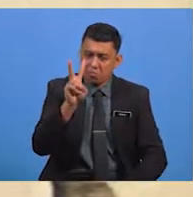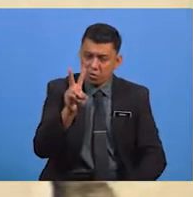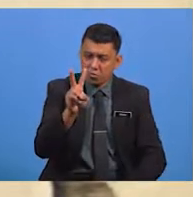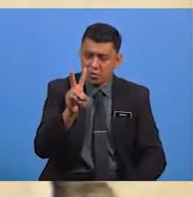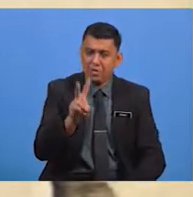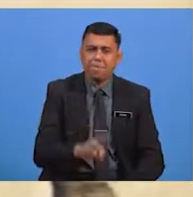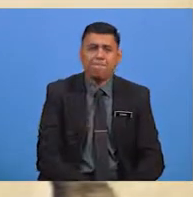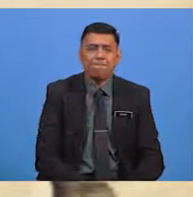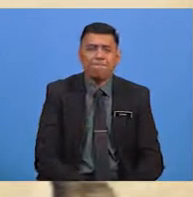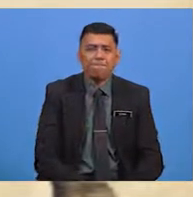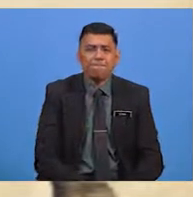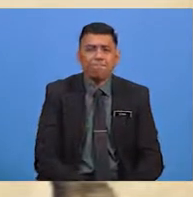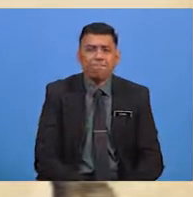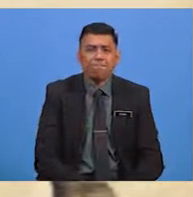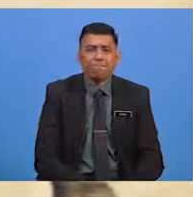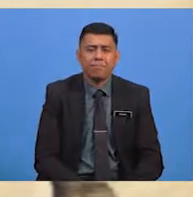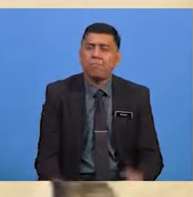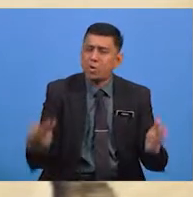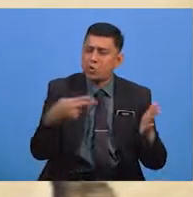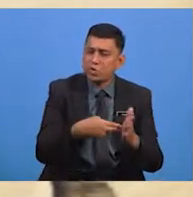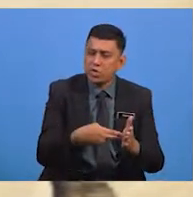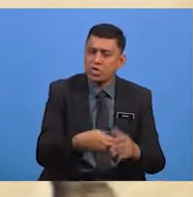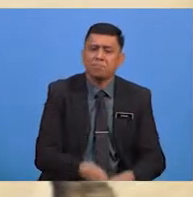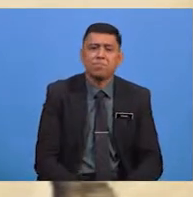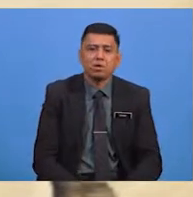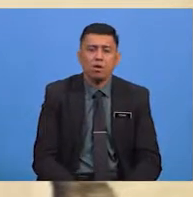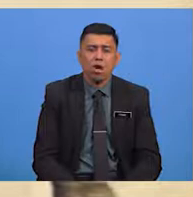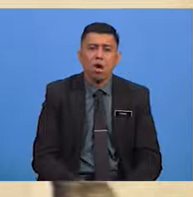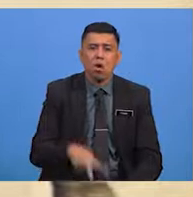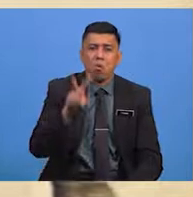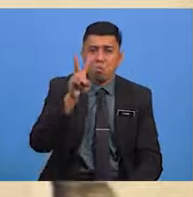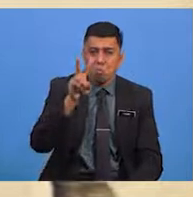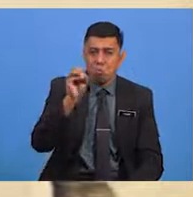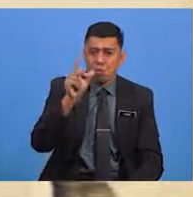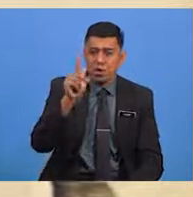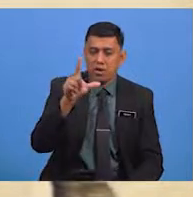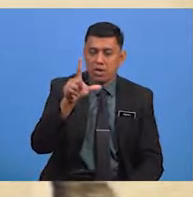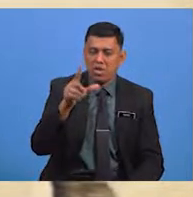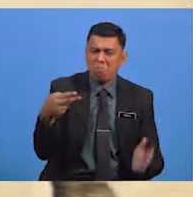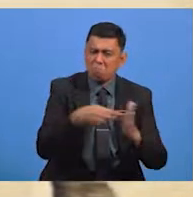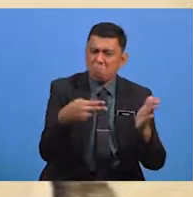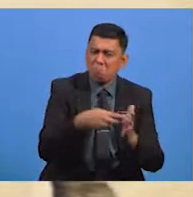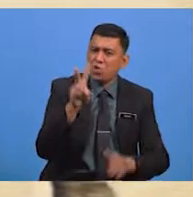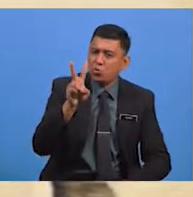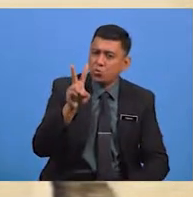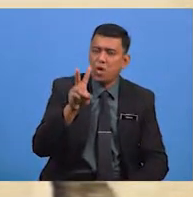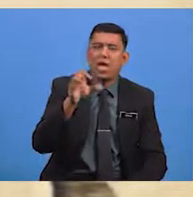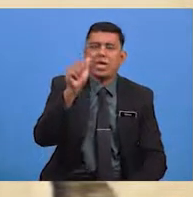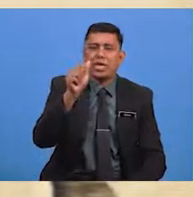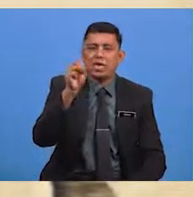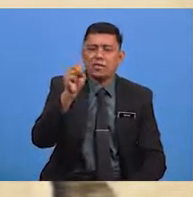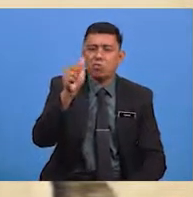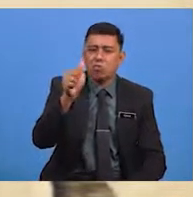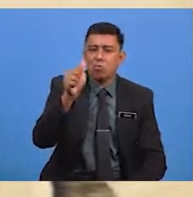Yang Berwarna Merah Iaitu Pengulangan Vokal You Ialah Asonansi